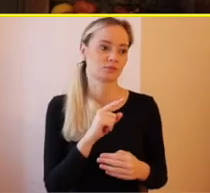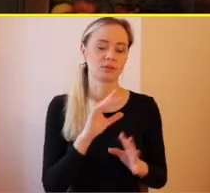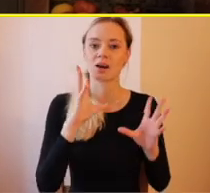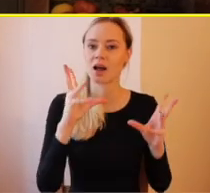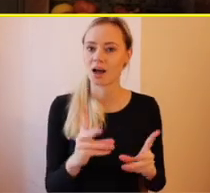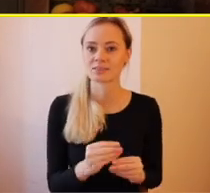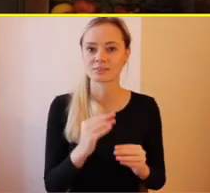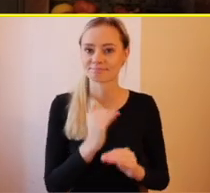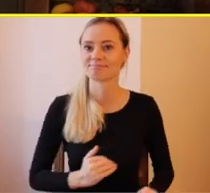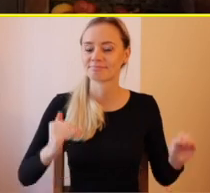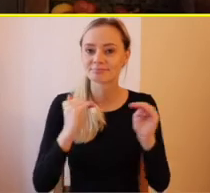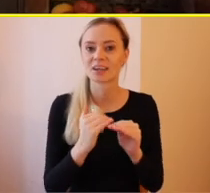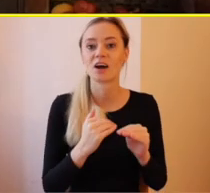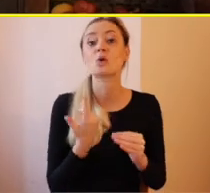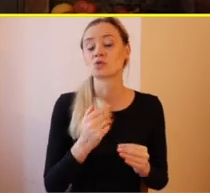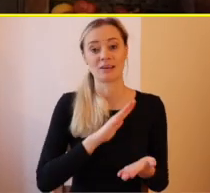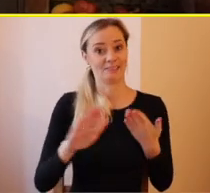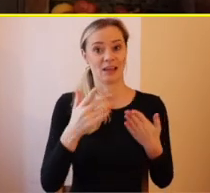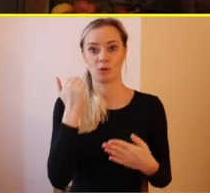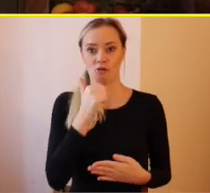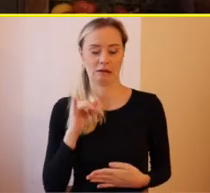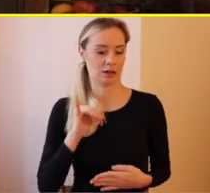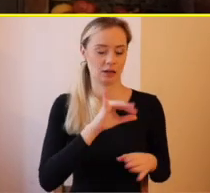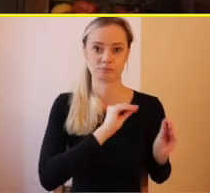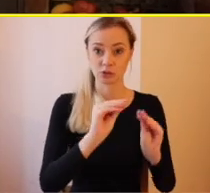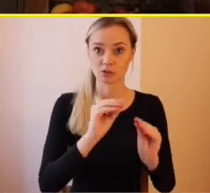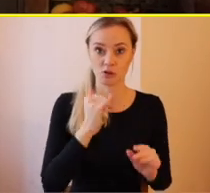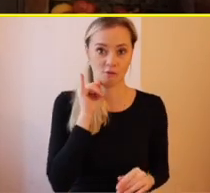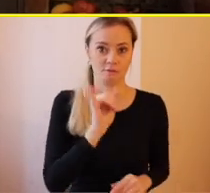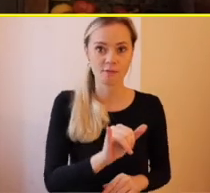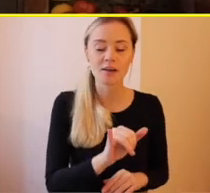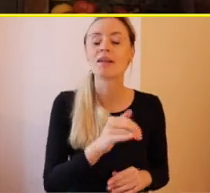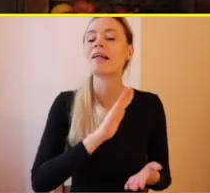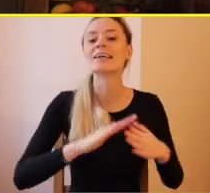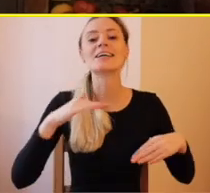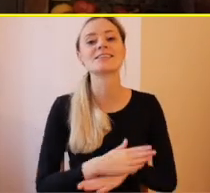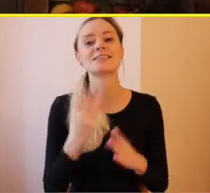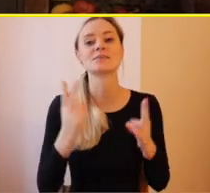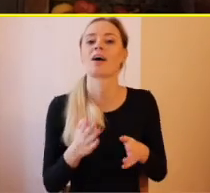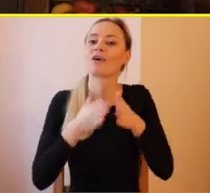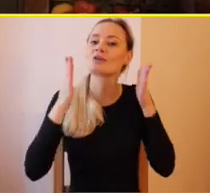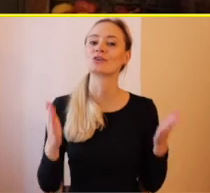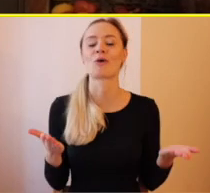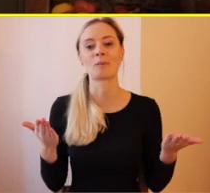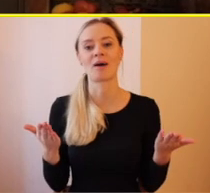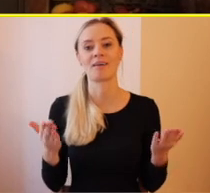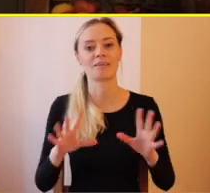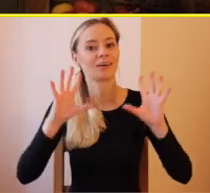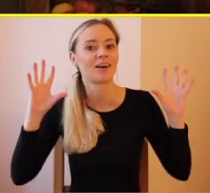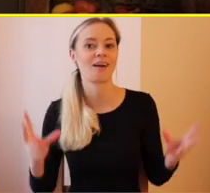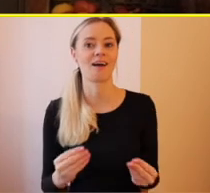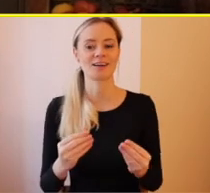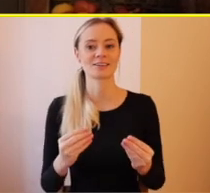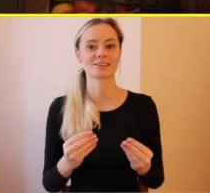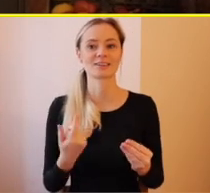od začiatku som citila, že som tu ako doma. Že proste sa mi tu páči kvôli